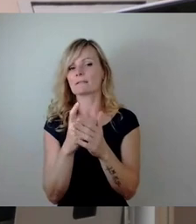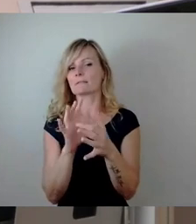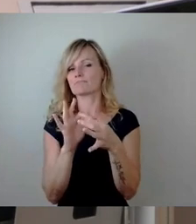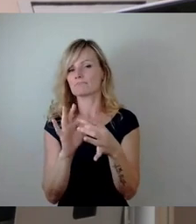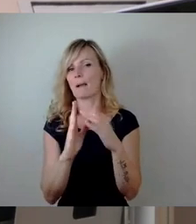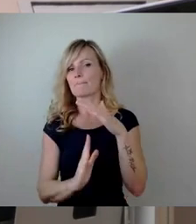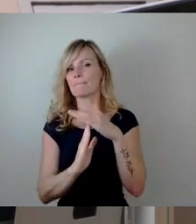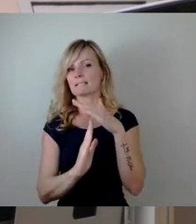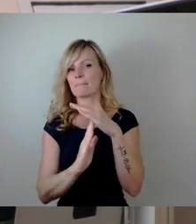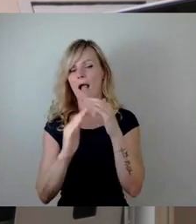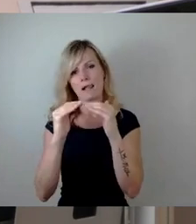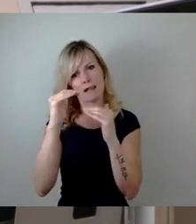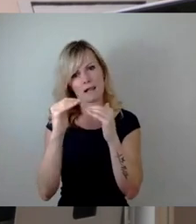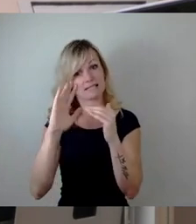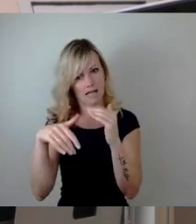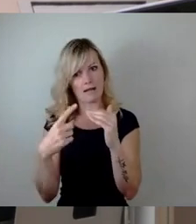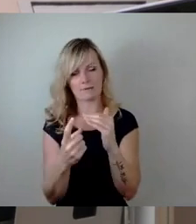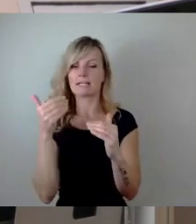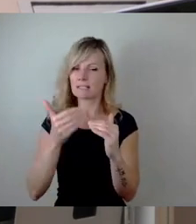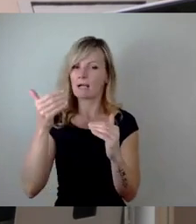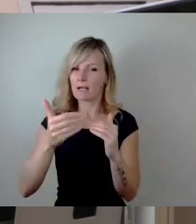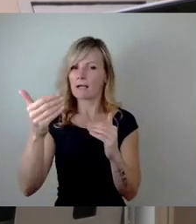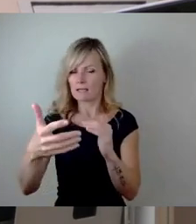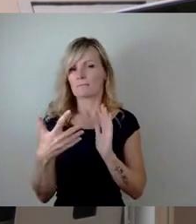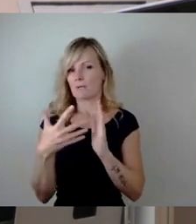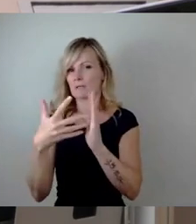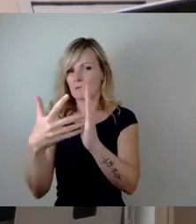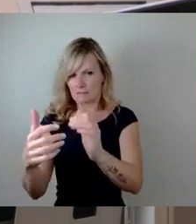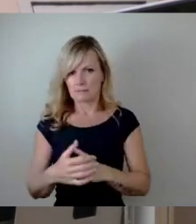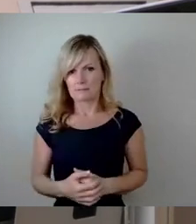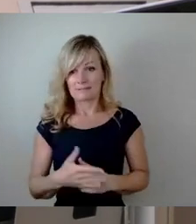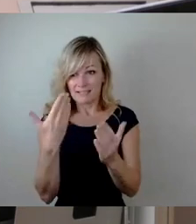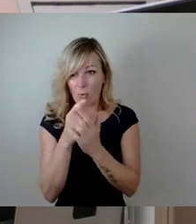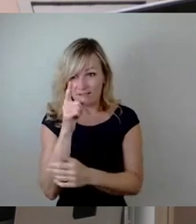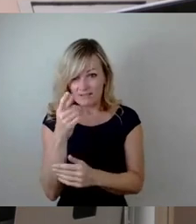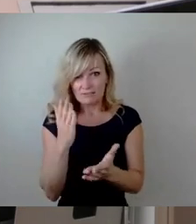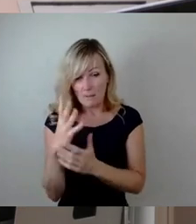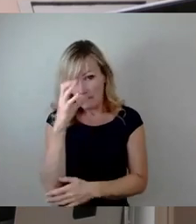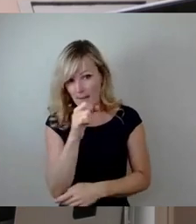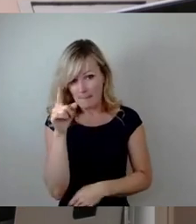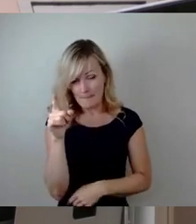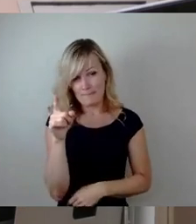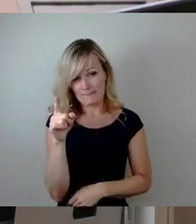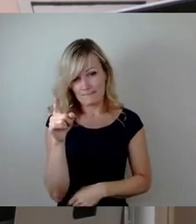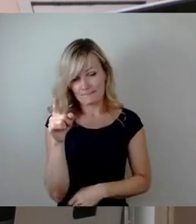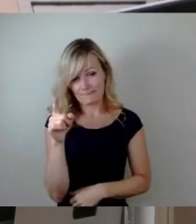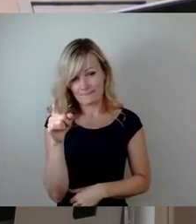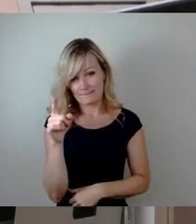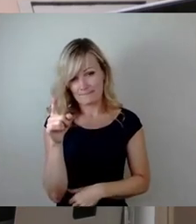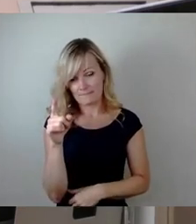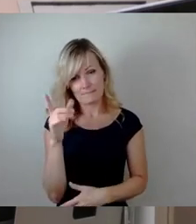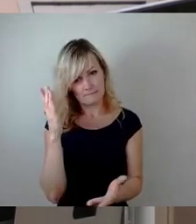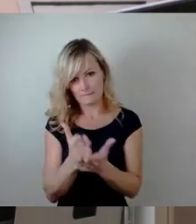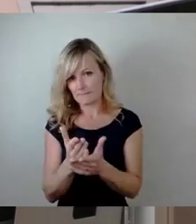zu Jahr kontrolliert werden und das tun wir. Und hätten wir sowas dort festgestellt, dann hätte man gehandelt.